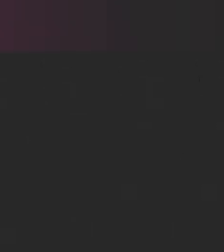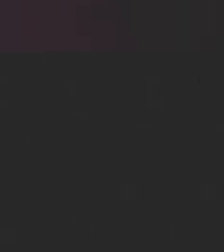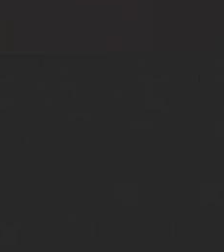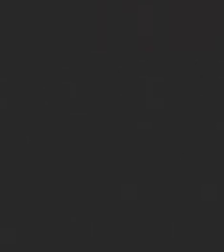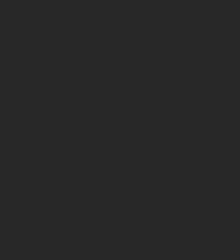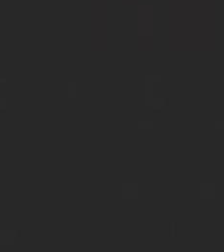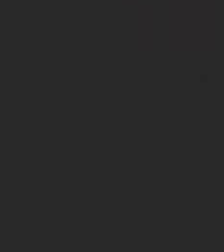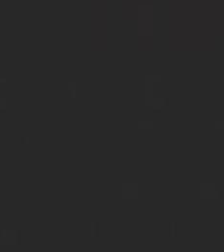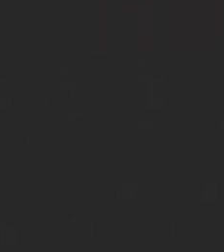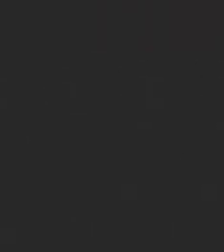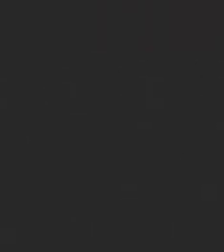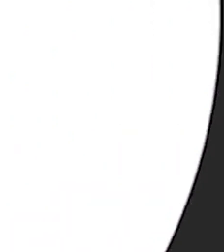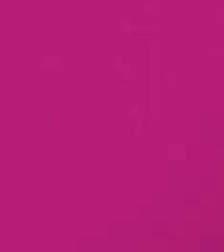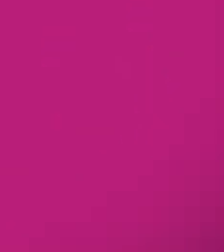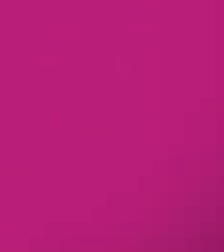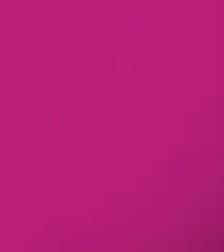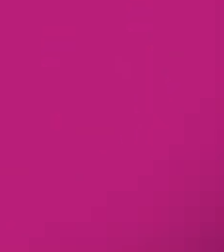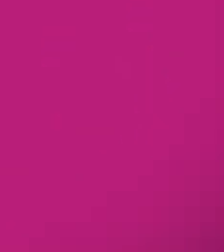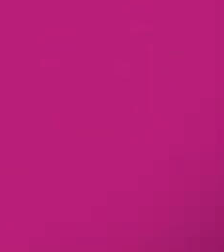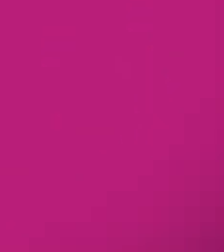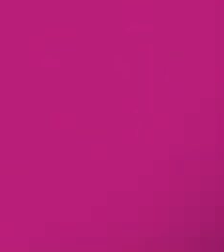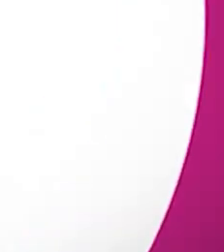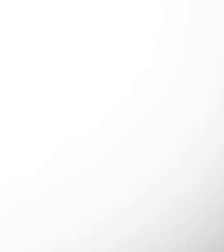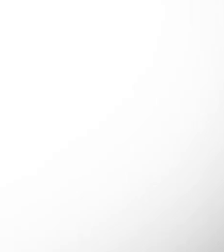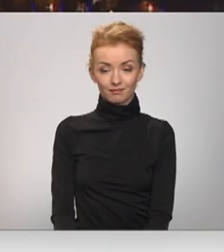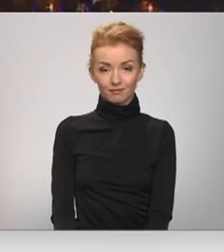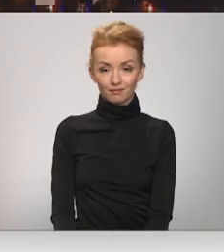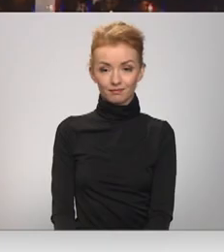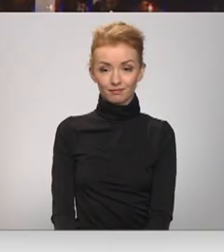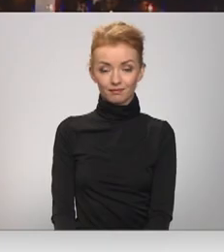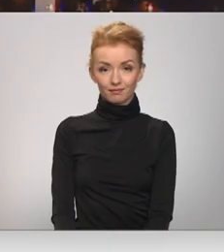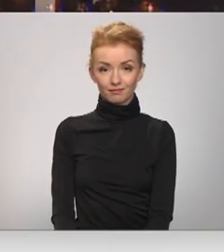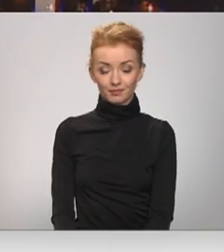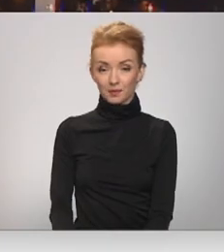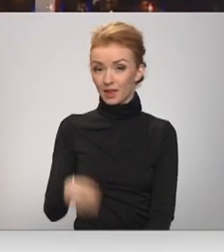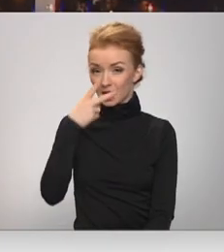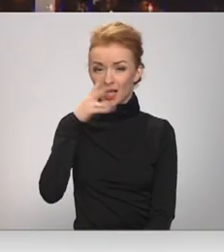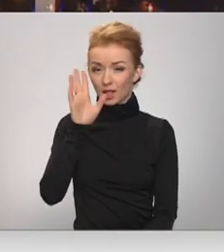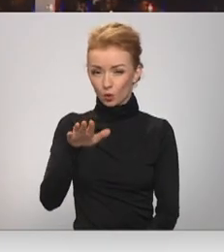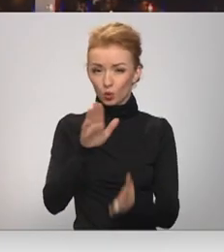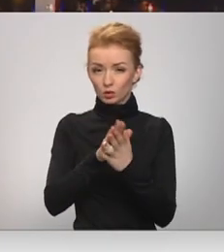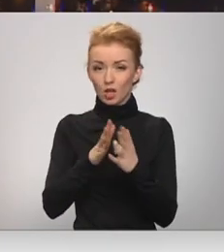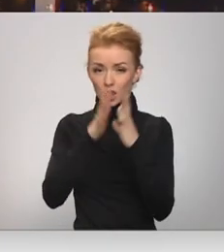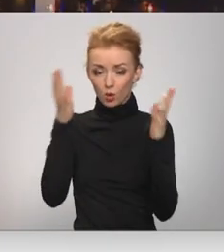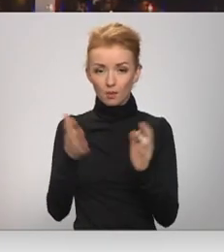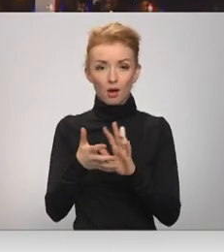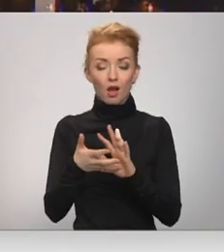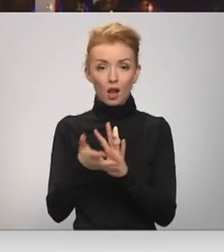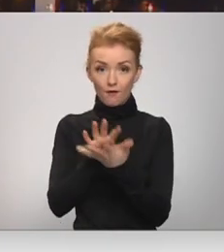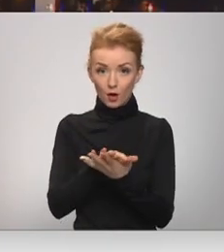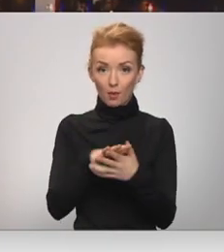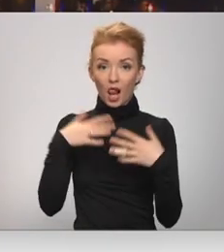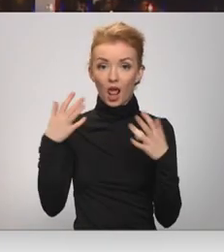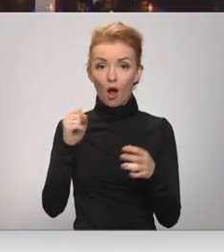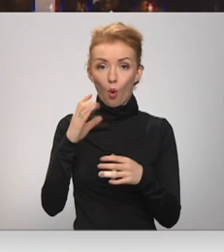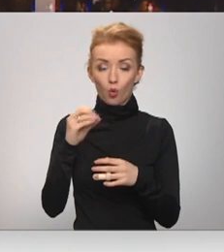Re! Viss ēters ir te! Neraugoties uz vairāk kārtējām reformām, lielautas